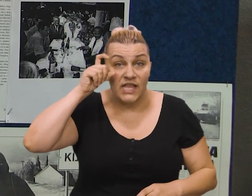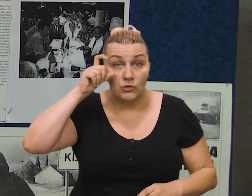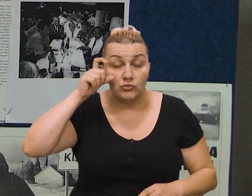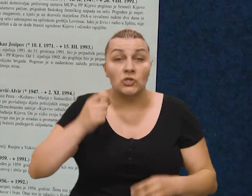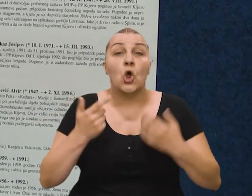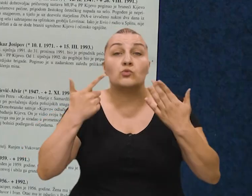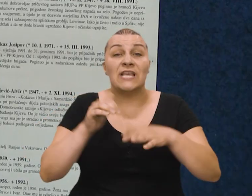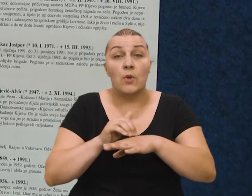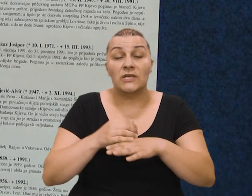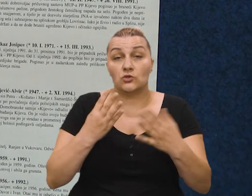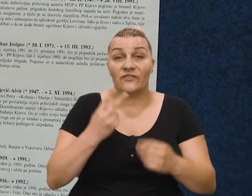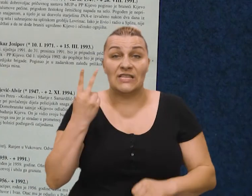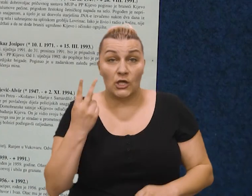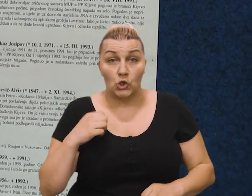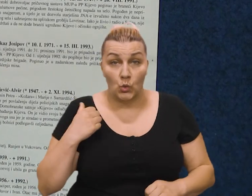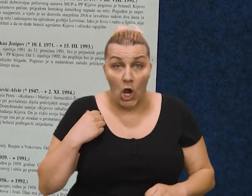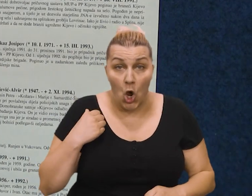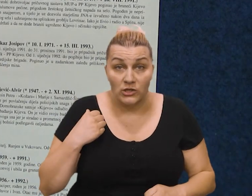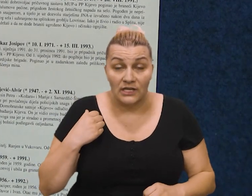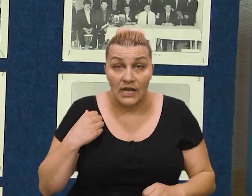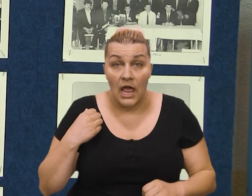Franje Tuđmara u 7. mjesecu 1992.